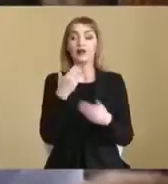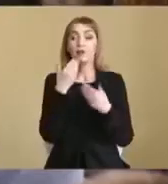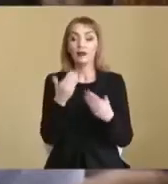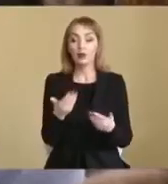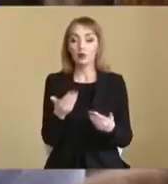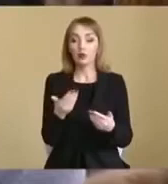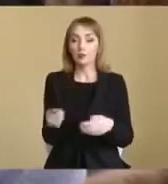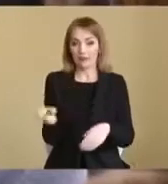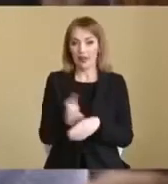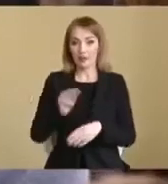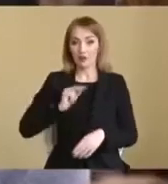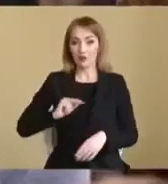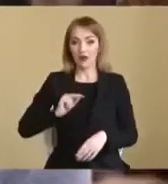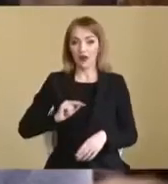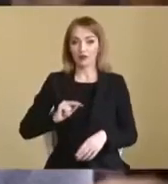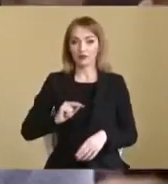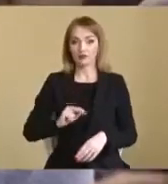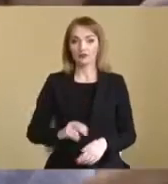Підете працювати?